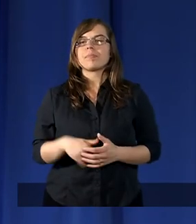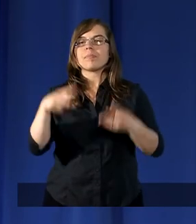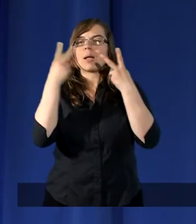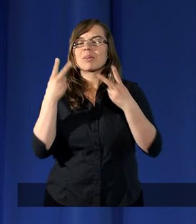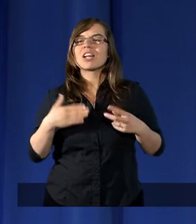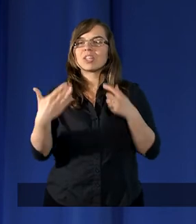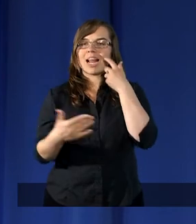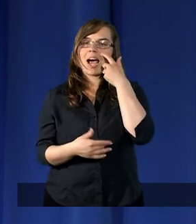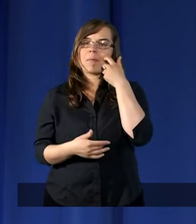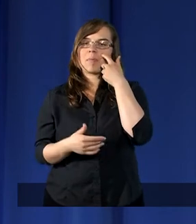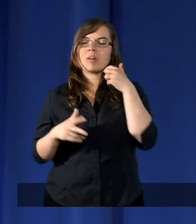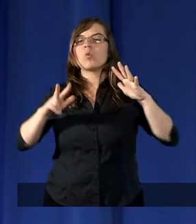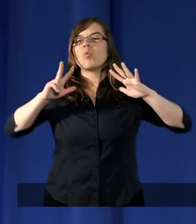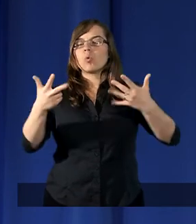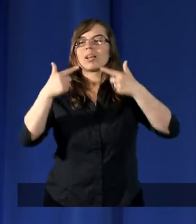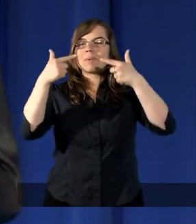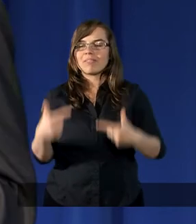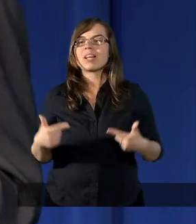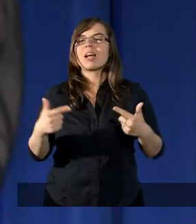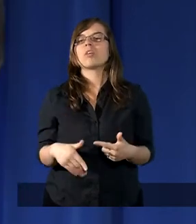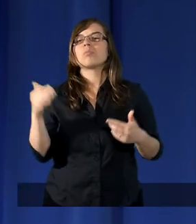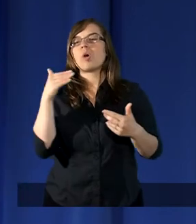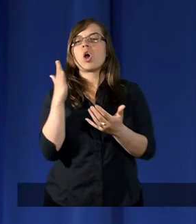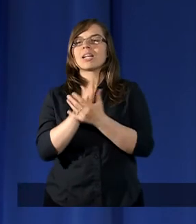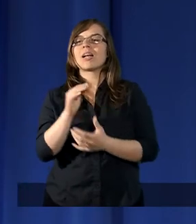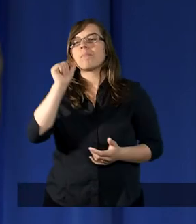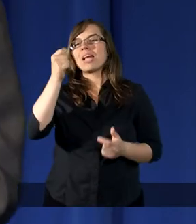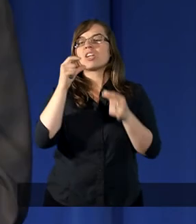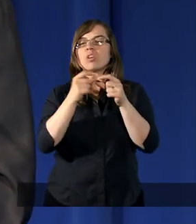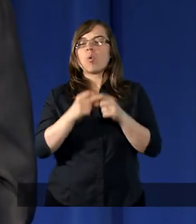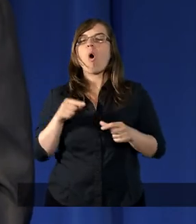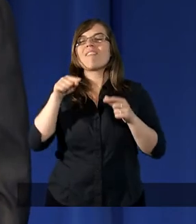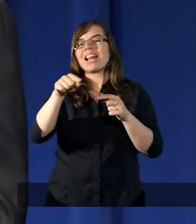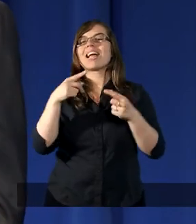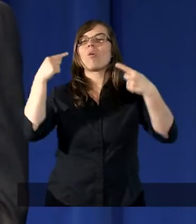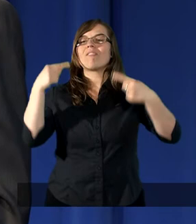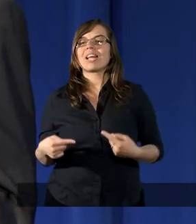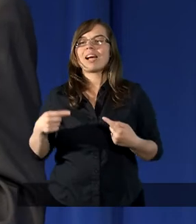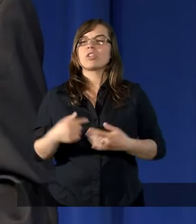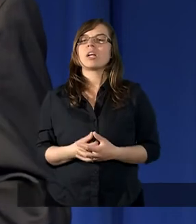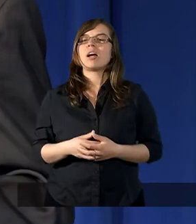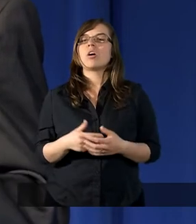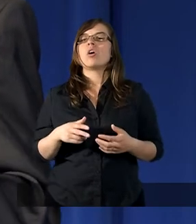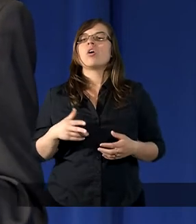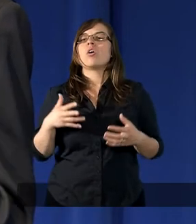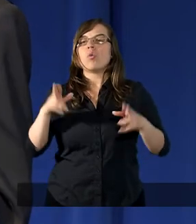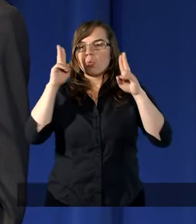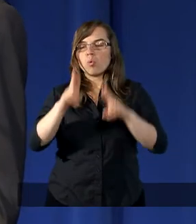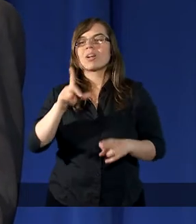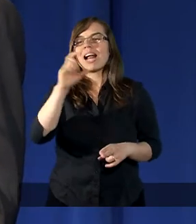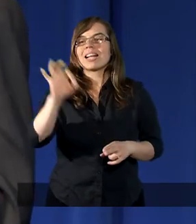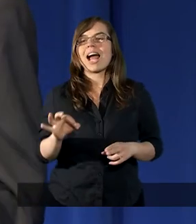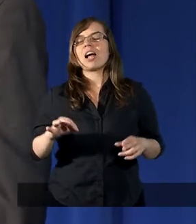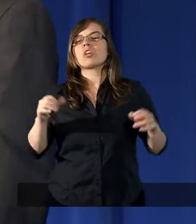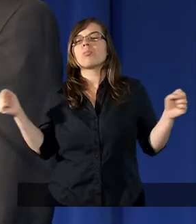przeczytam ósmy wiersz, a może tylko pierwsze słowa tego wiersza. Udziałem zaś